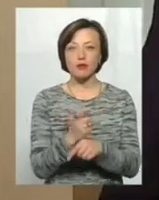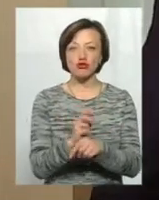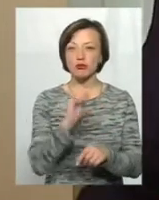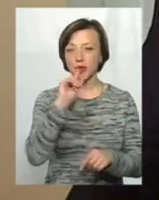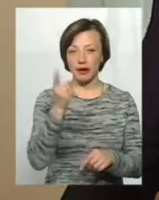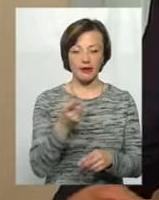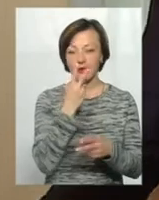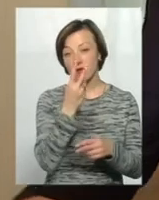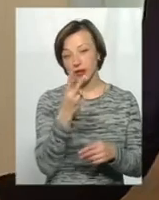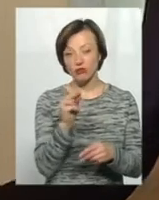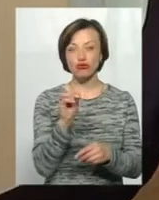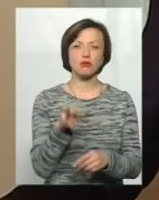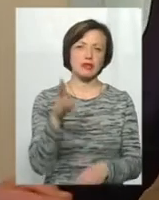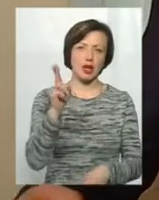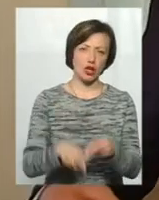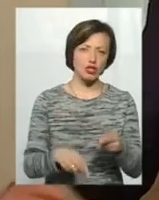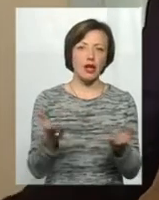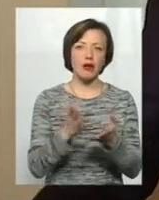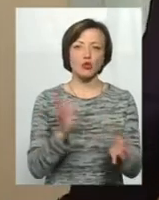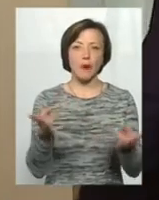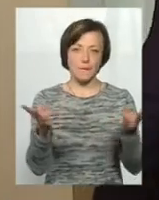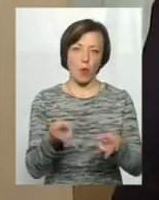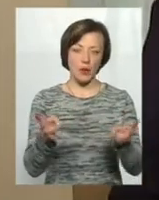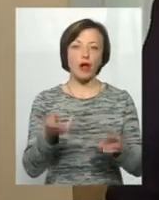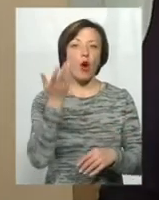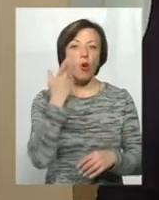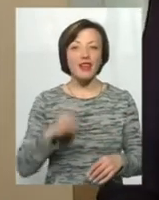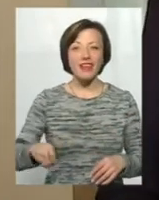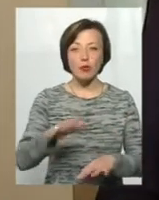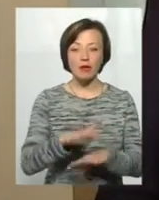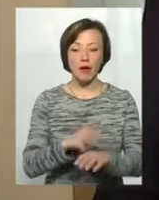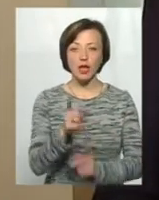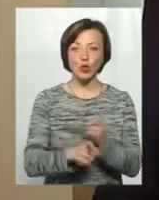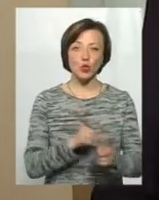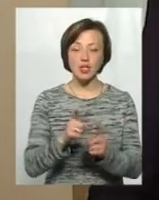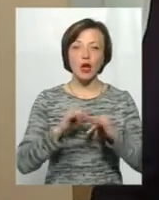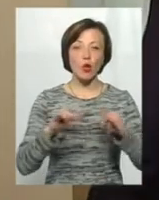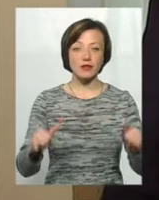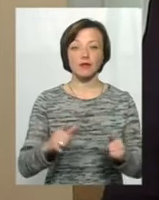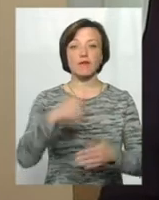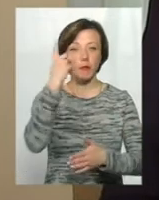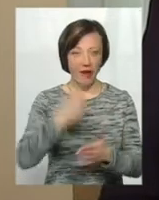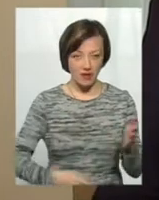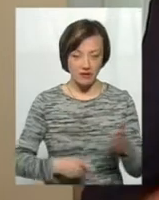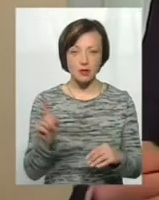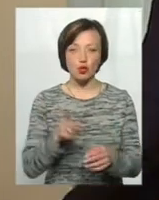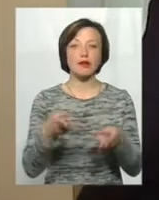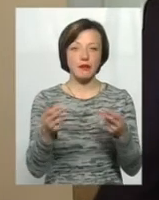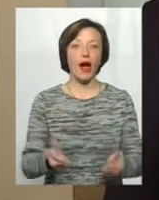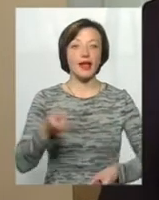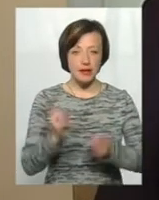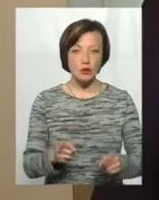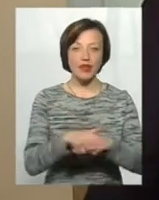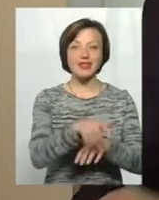запускали. Вони дивилися, чим це все закінчиться і який буде попит. Коли Європейський банк реконструкції та розвитку пересвідчився, що дійсно